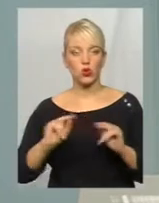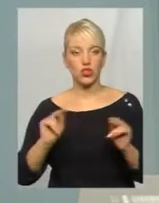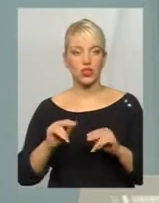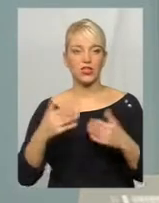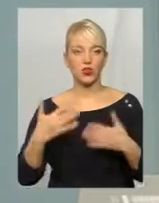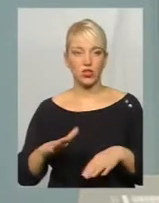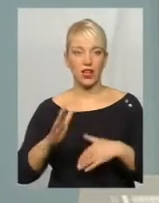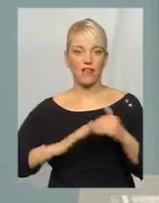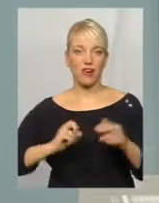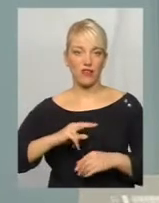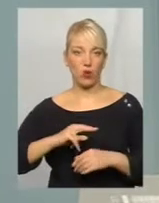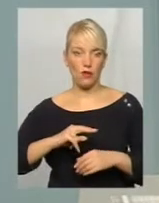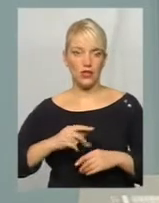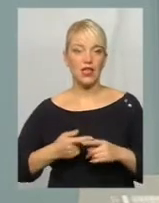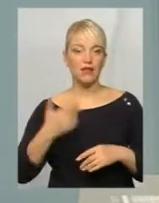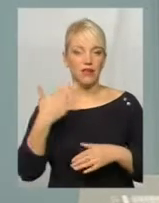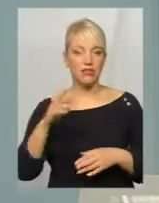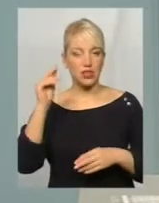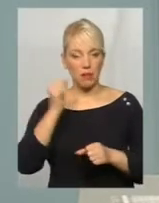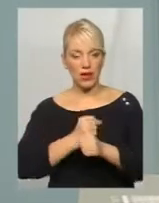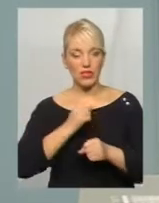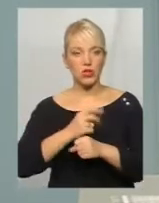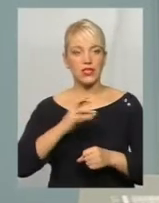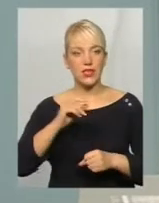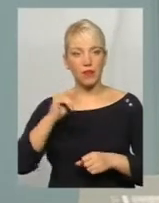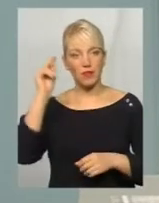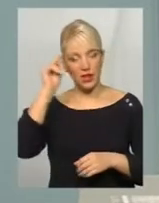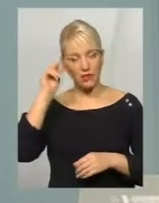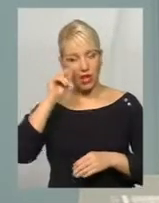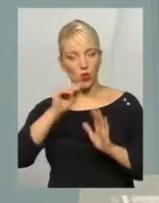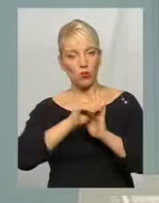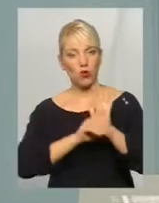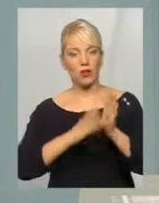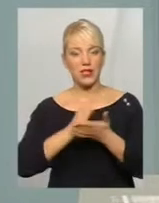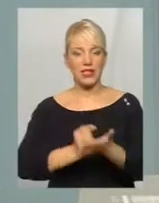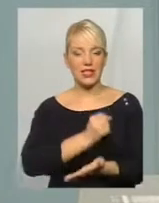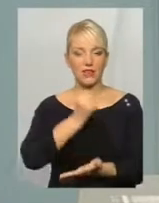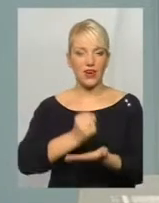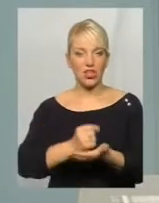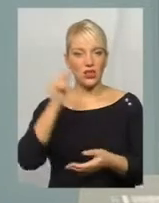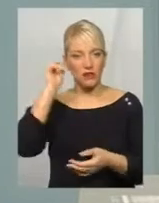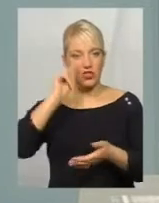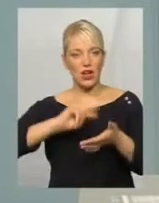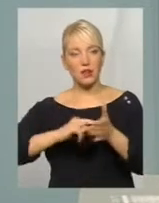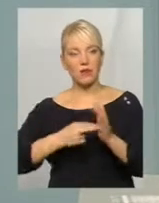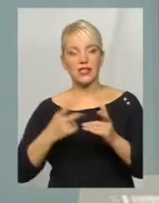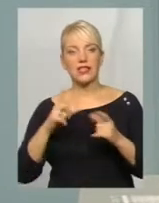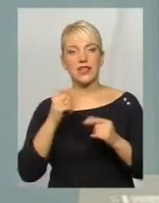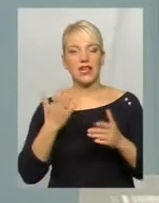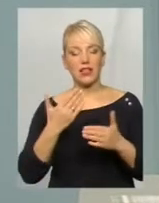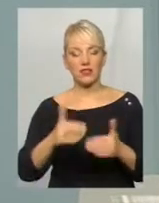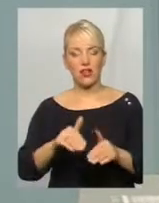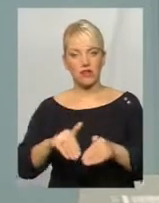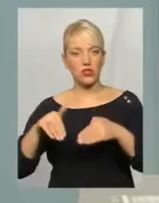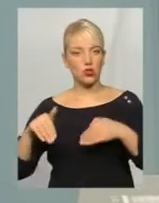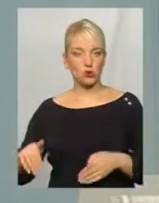тарифікований. Він вже працює за певною навчальною програмою. Є певні затвердження навчальні плани, від яких він вже відступати